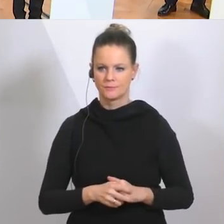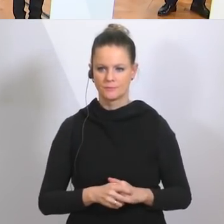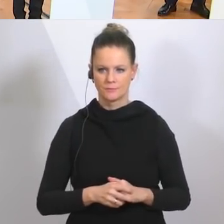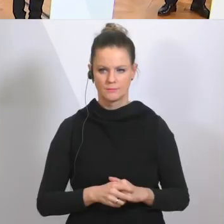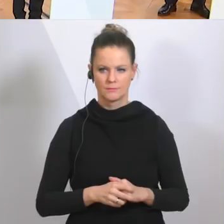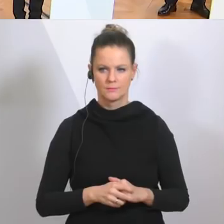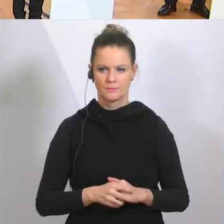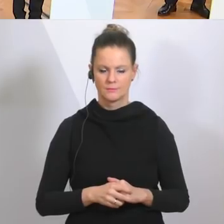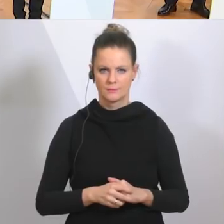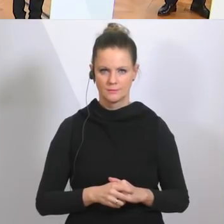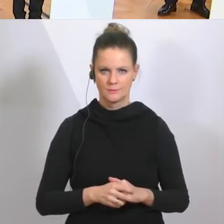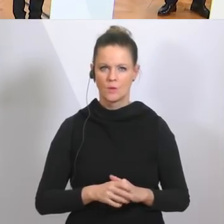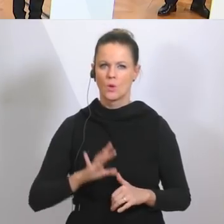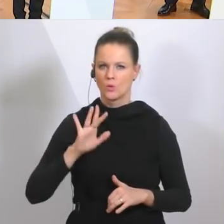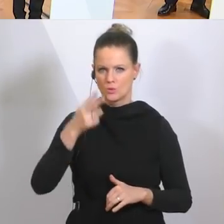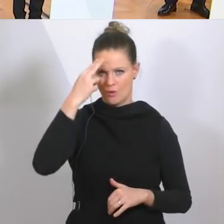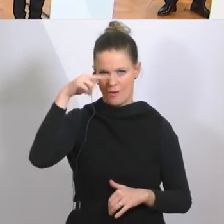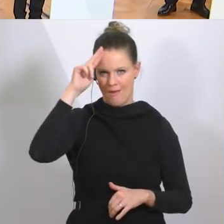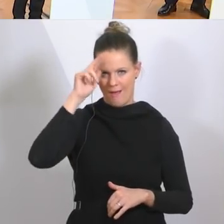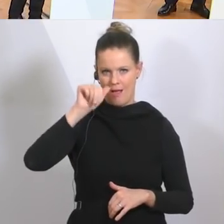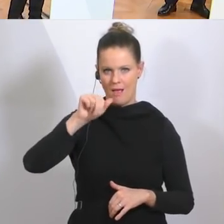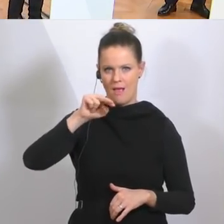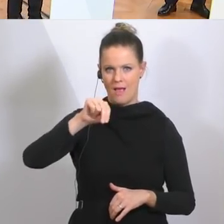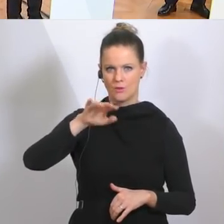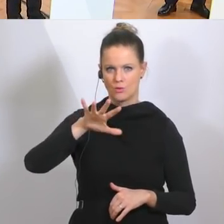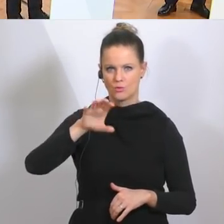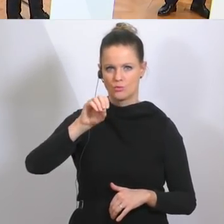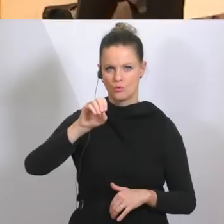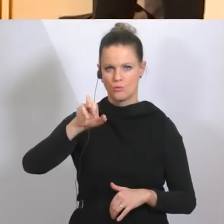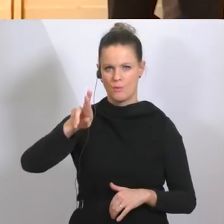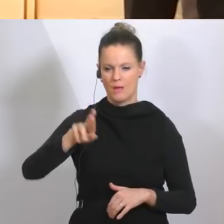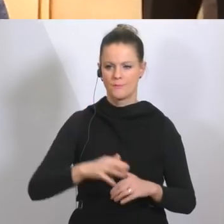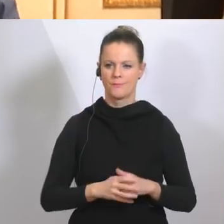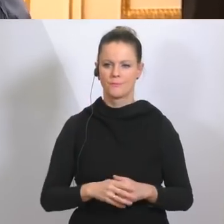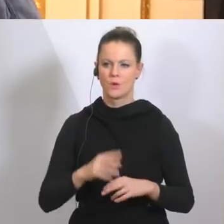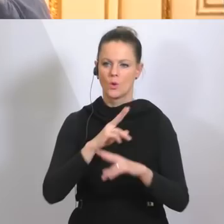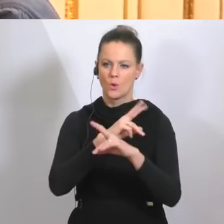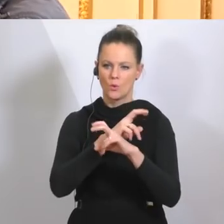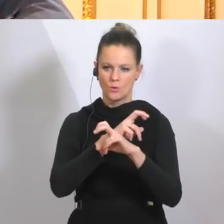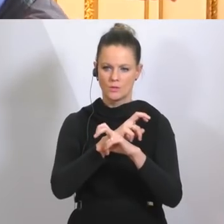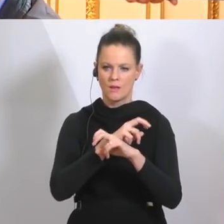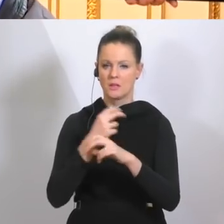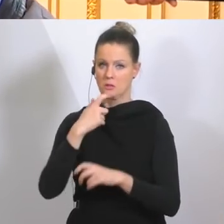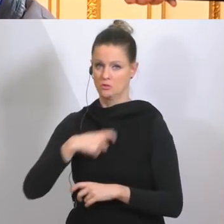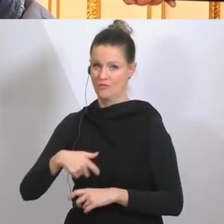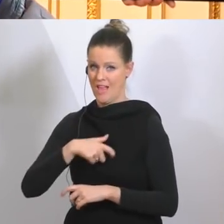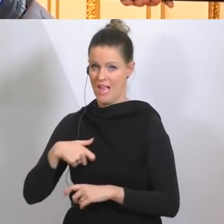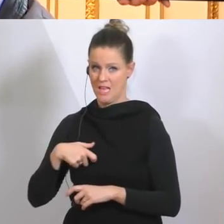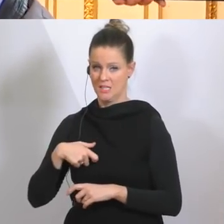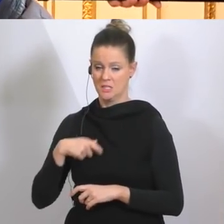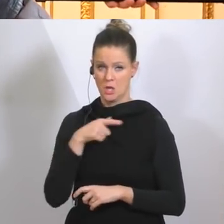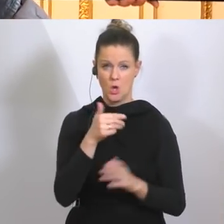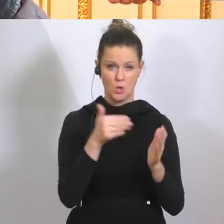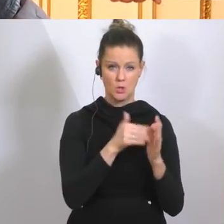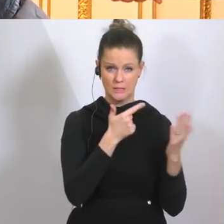Und zwar an den Herrn Anschober zu den Tests. Die Raten der Tests sind in Österreich im Vergleich zur Schweiz relativ gering. Ich glaube, sie liegen bei